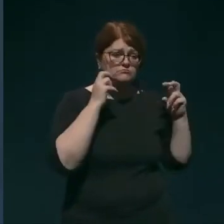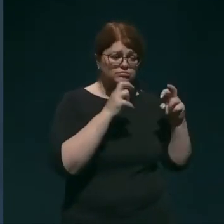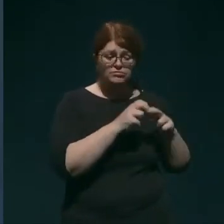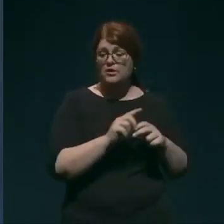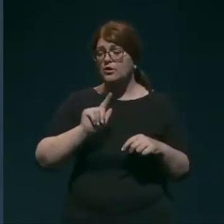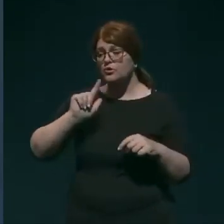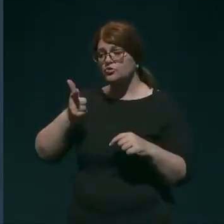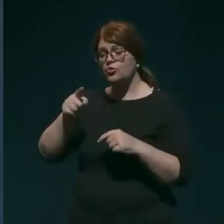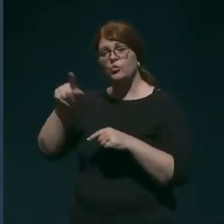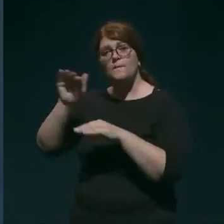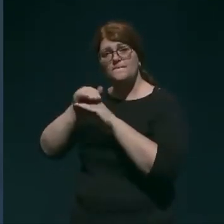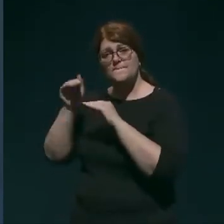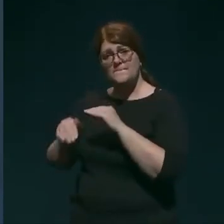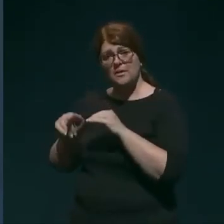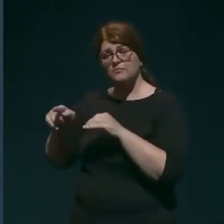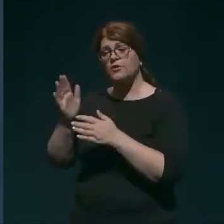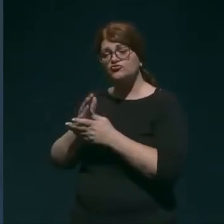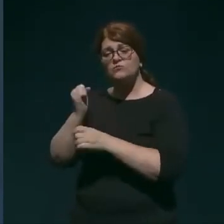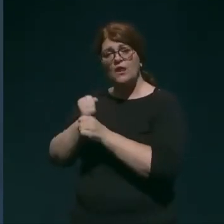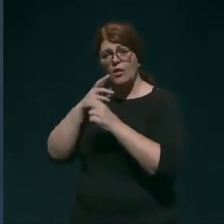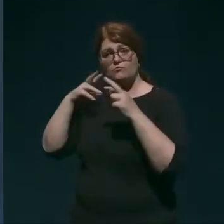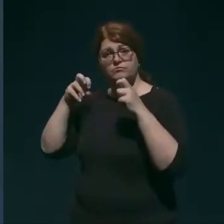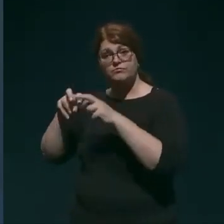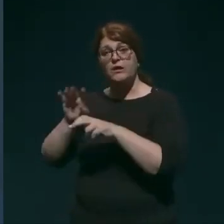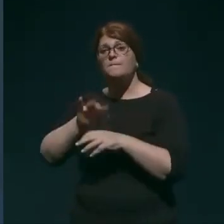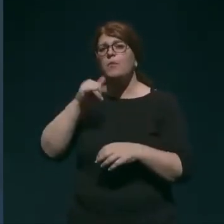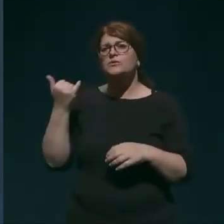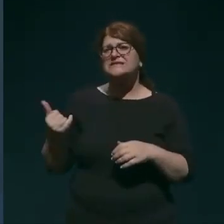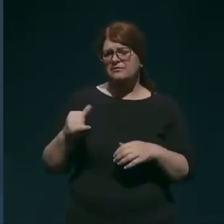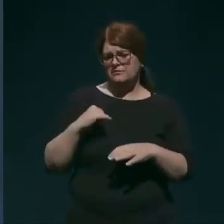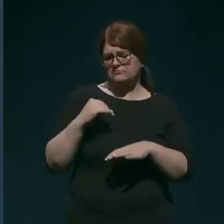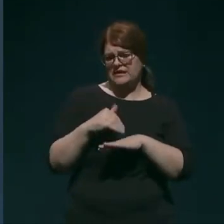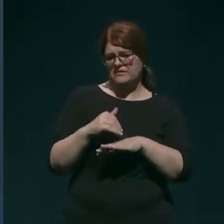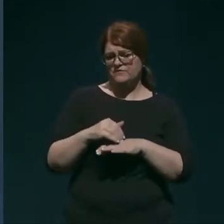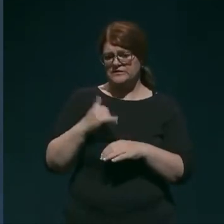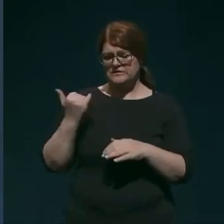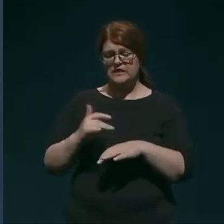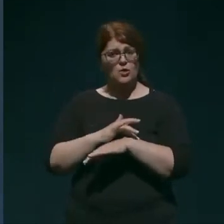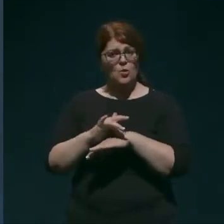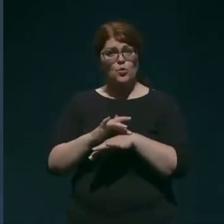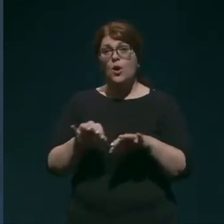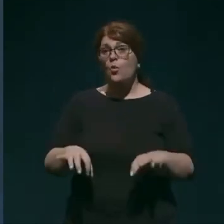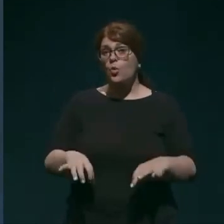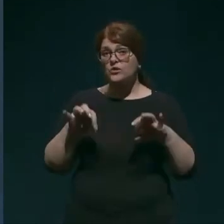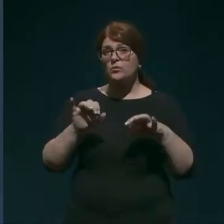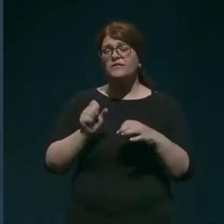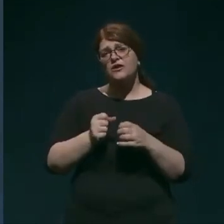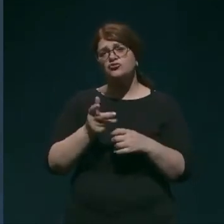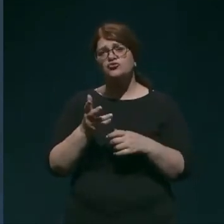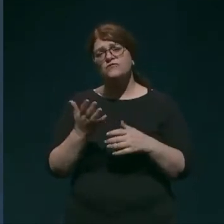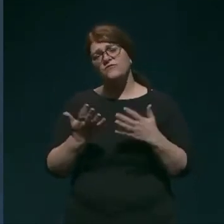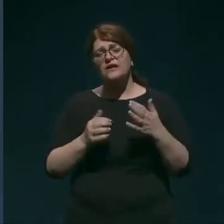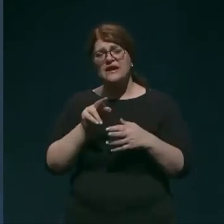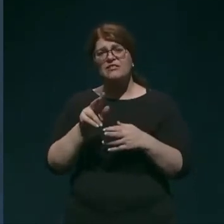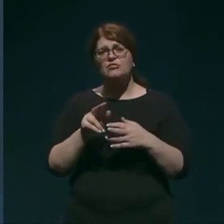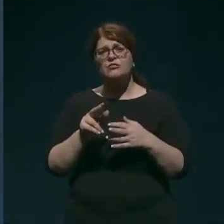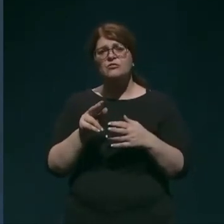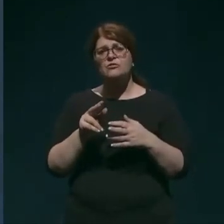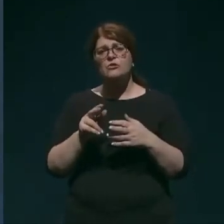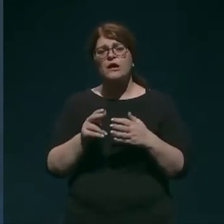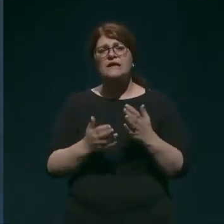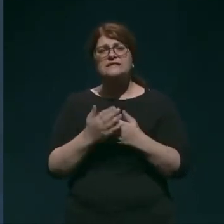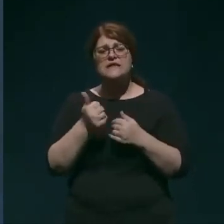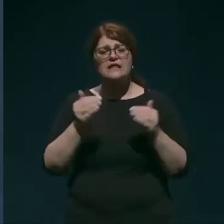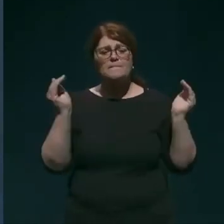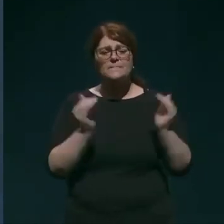primir je bil v Mariborski. Zdaj po zadnjih informacijah, zadnjih ur, ugotavljamo, da gre verjetno tudi za en manjši